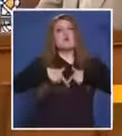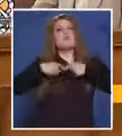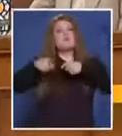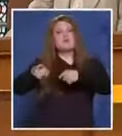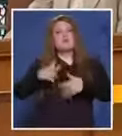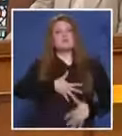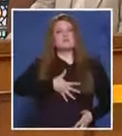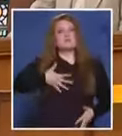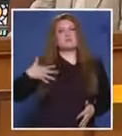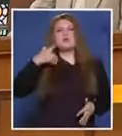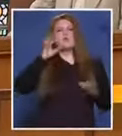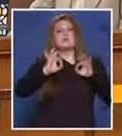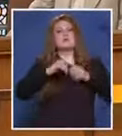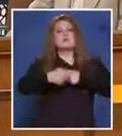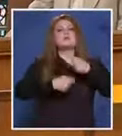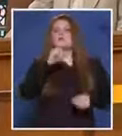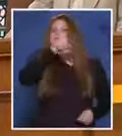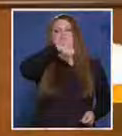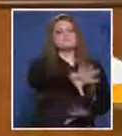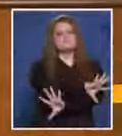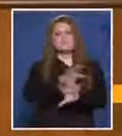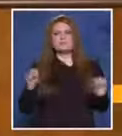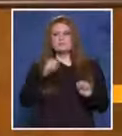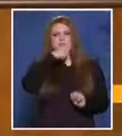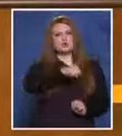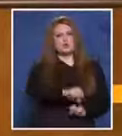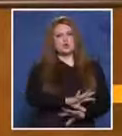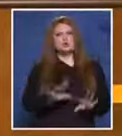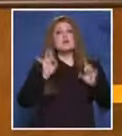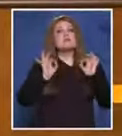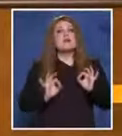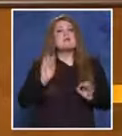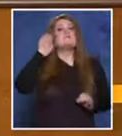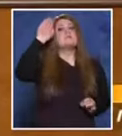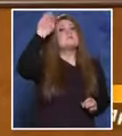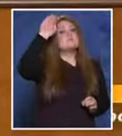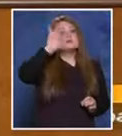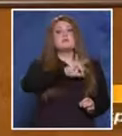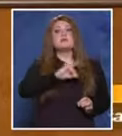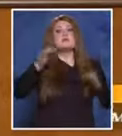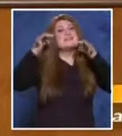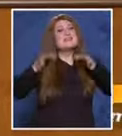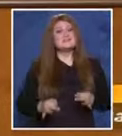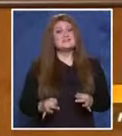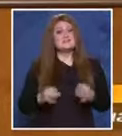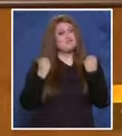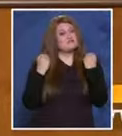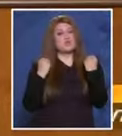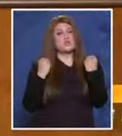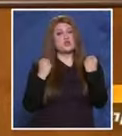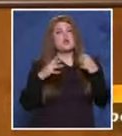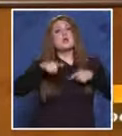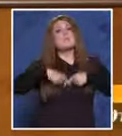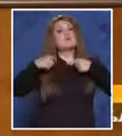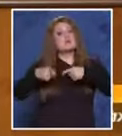извършените деяния и никаква милост. Така би трябвало да бъде и наистина прокуратурата трябва